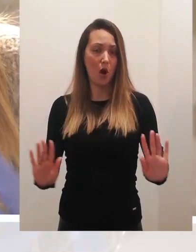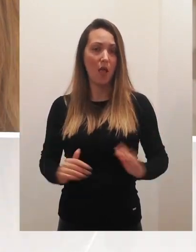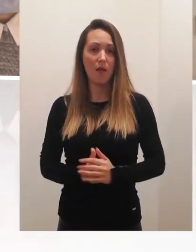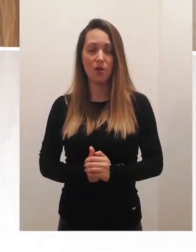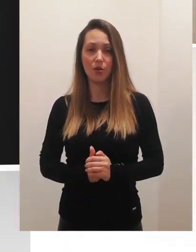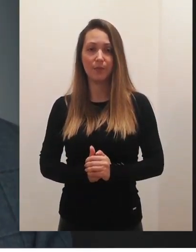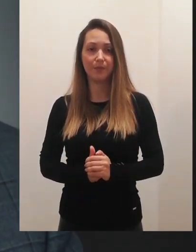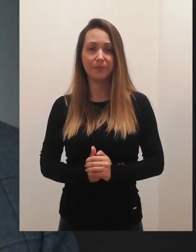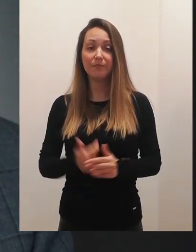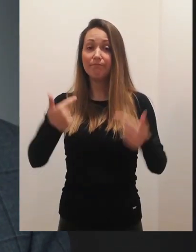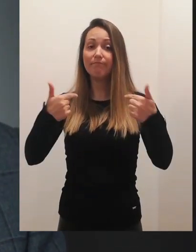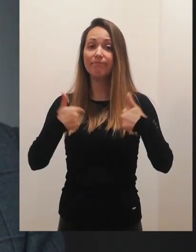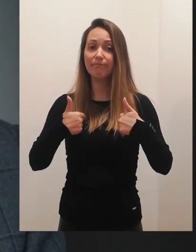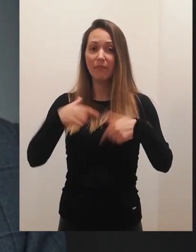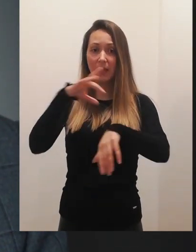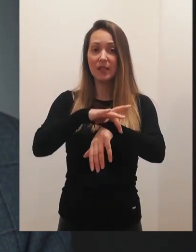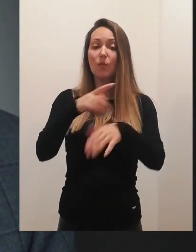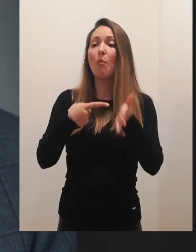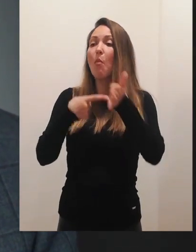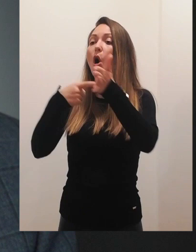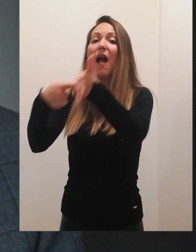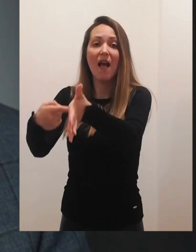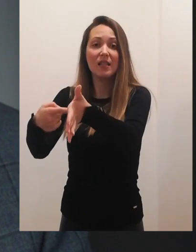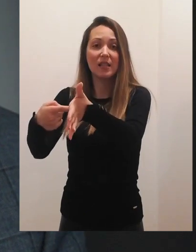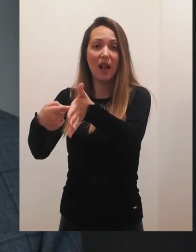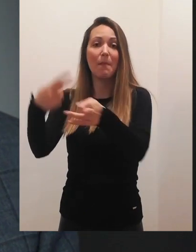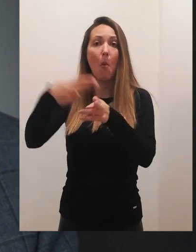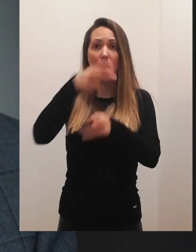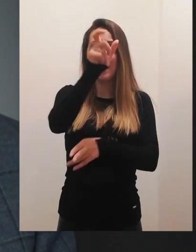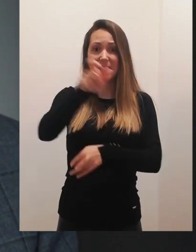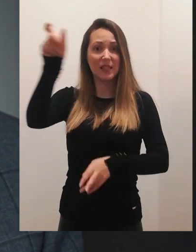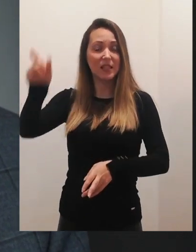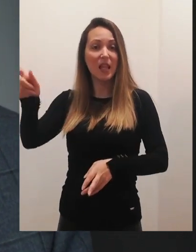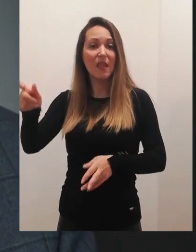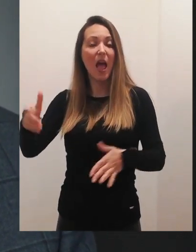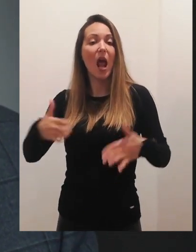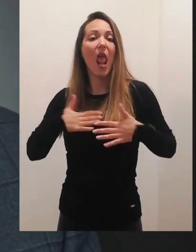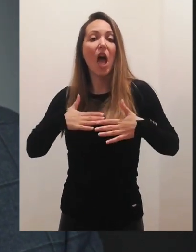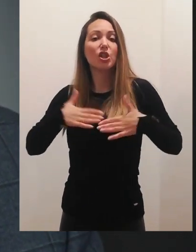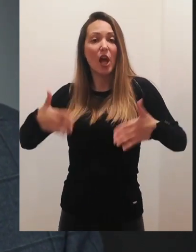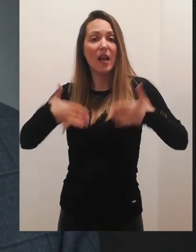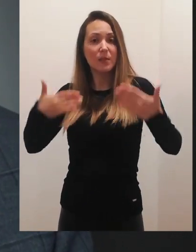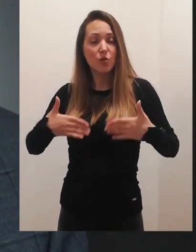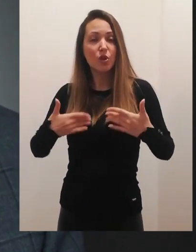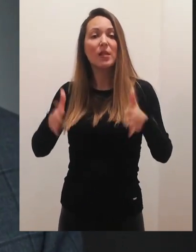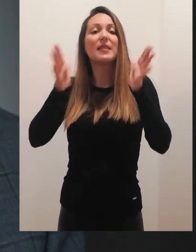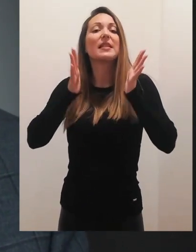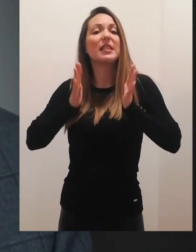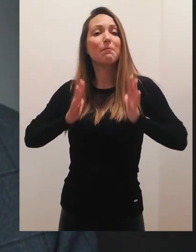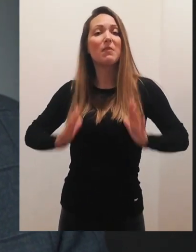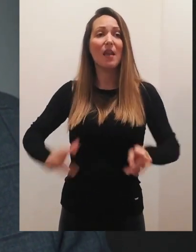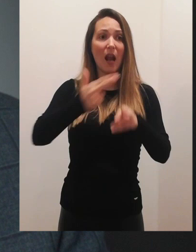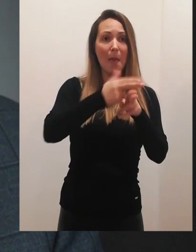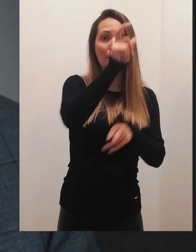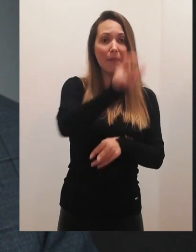kontroliše. Ali smo pokazali vam da pacijentima naše raspoloženje, našu spremnost, umirili ih.